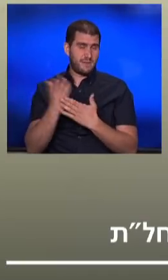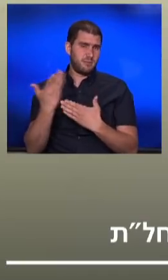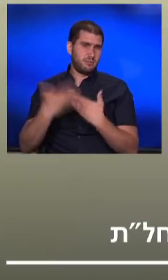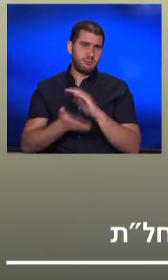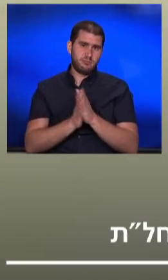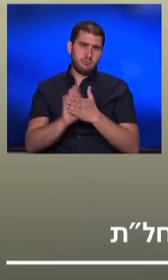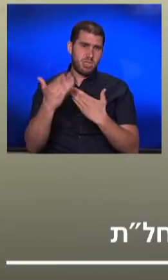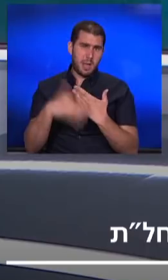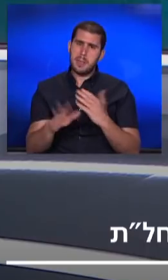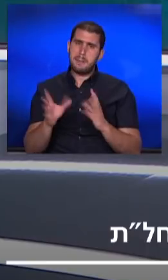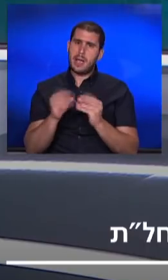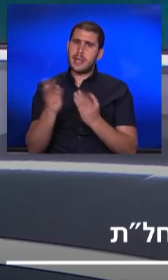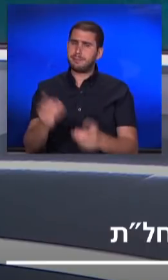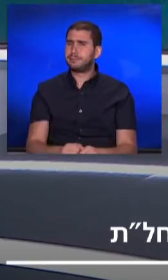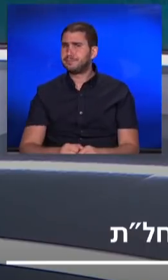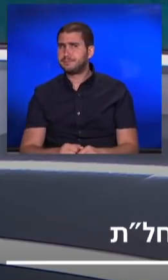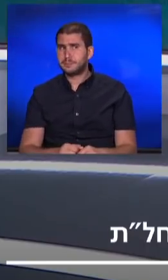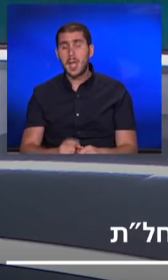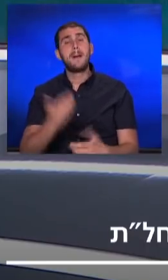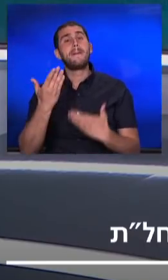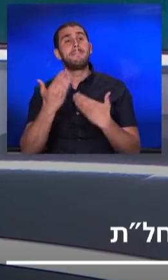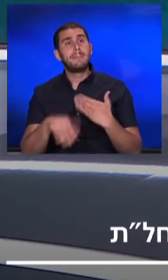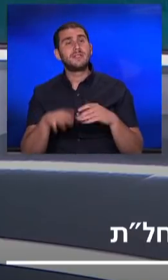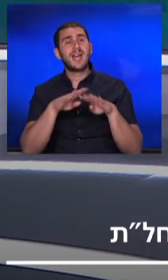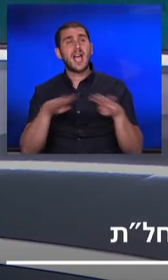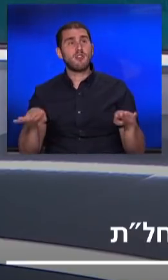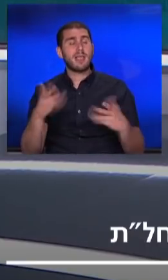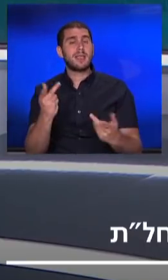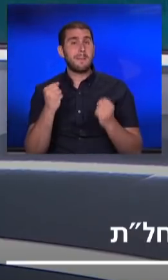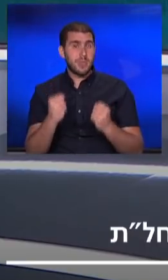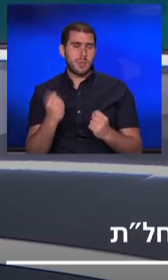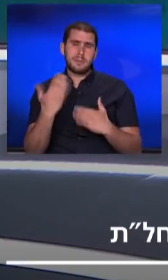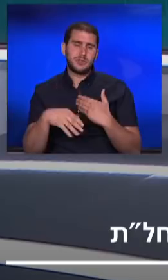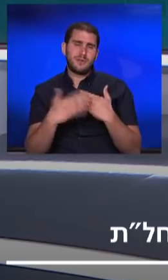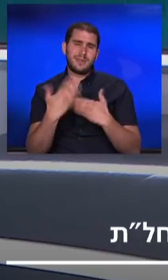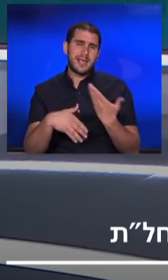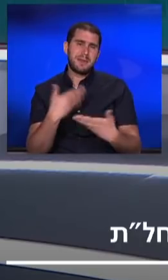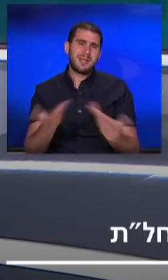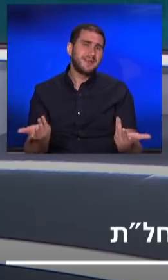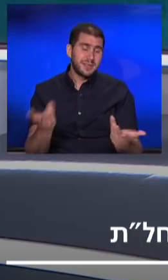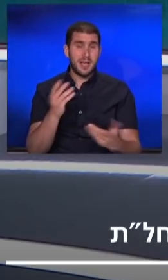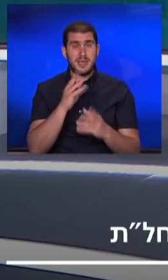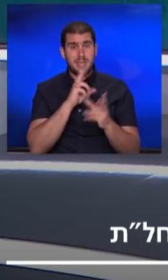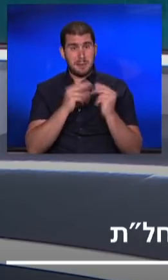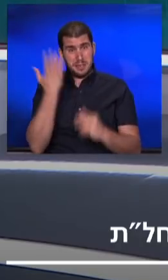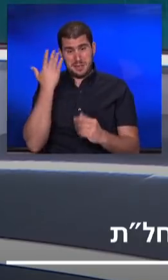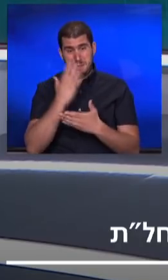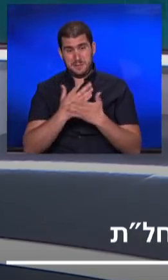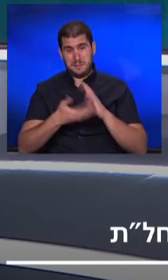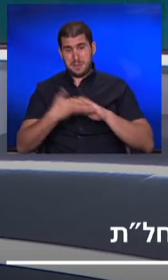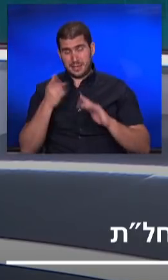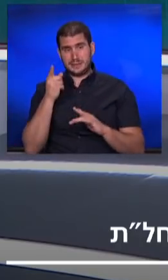לחלוטין. מה איתם? אבל בסופו של דבר, הרשת באיזשהו שלב היא תיגמר. זה עוד פעם ברור, דיברת בהתחלה, ואני חושב שזה אולי